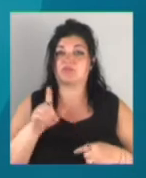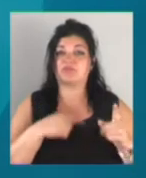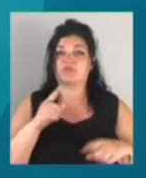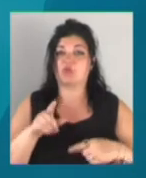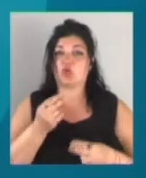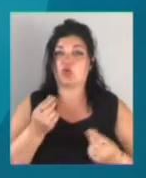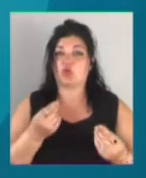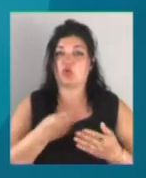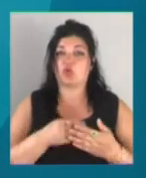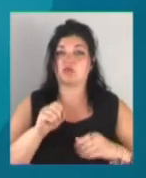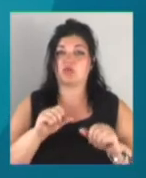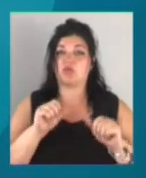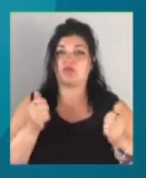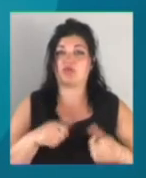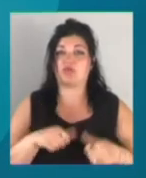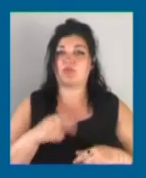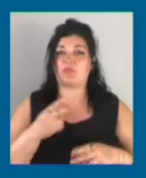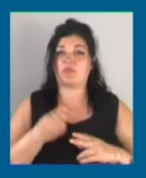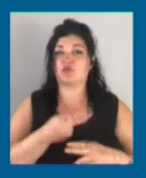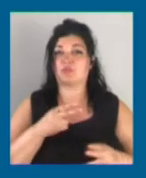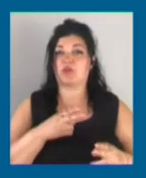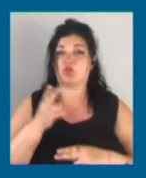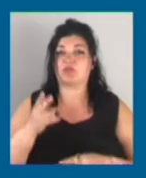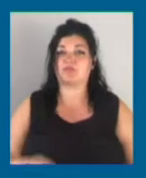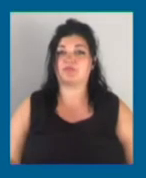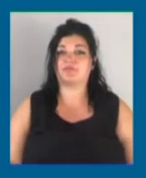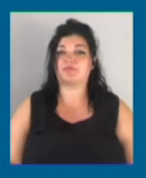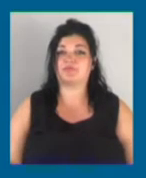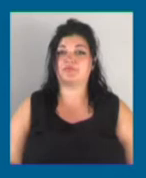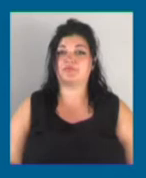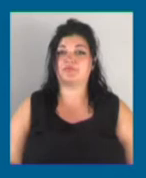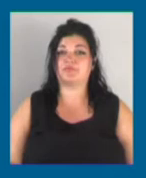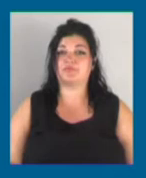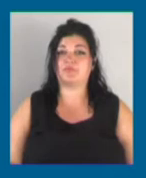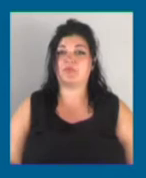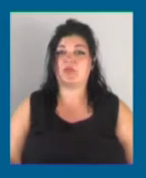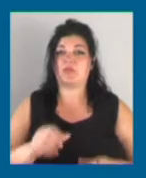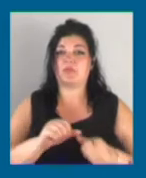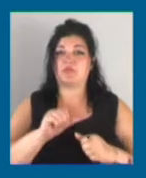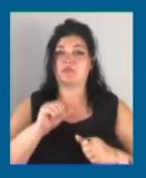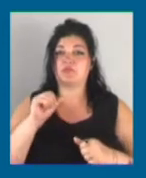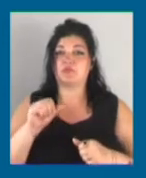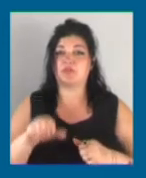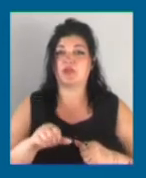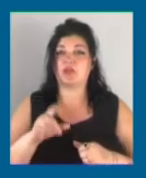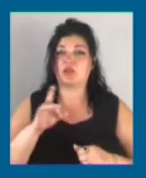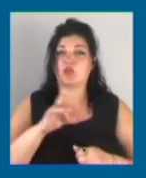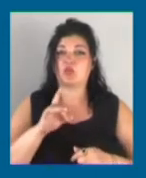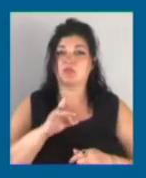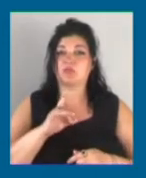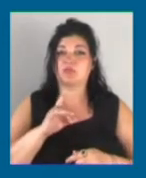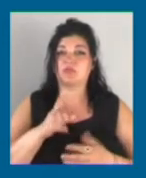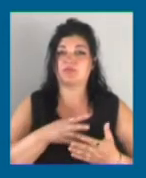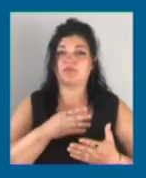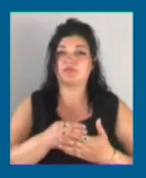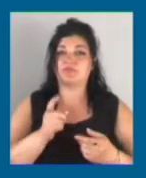гроші за оформлення вантажів без перешкод. Розмір відказів спосередньо залежав від обсягів везених товарів